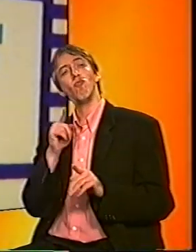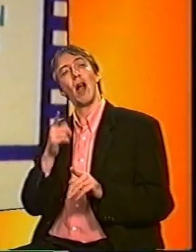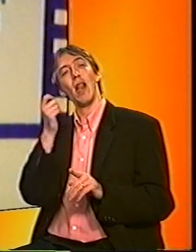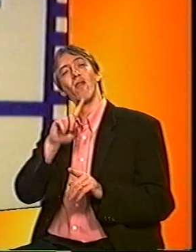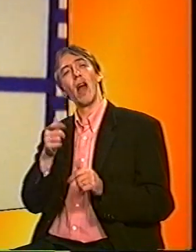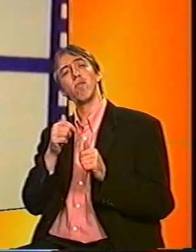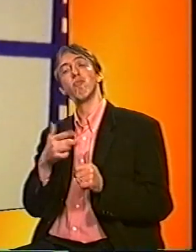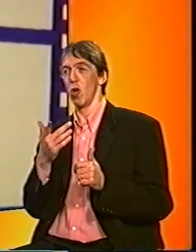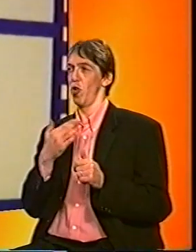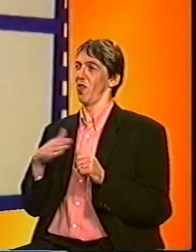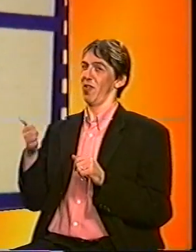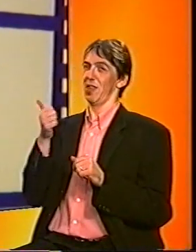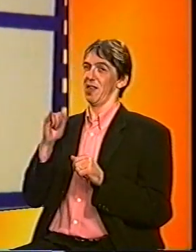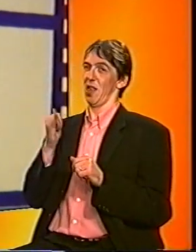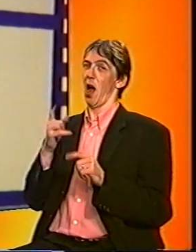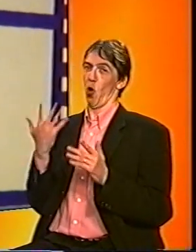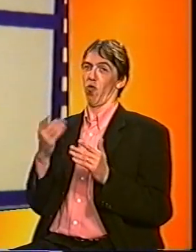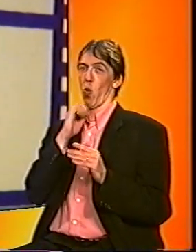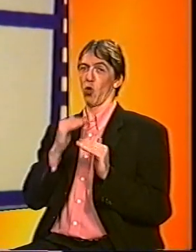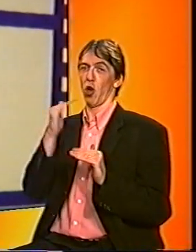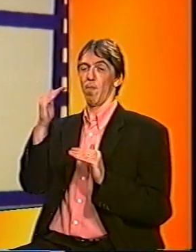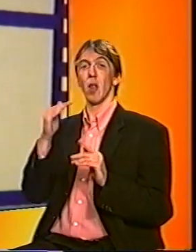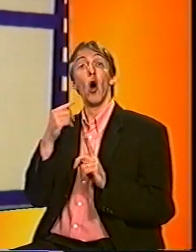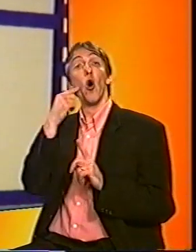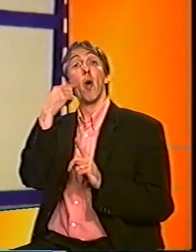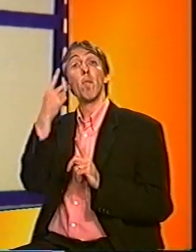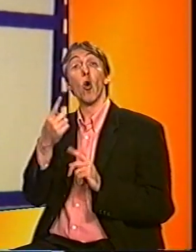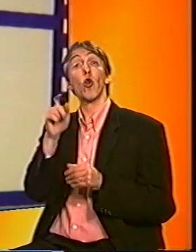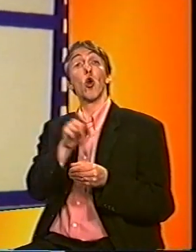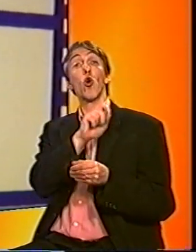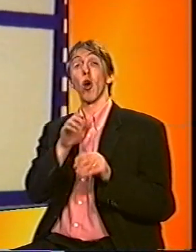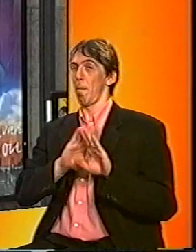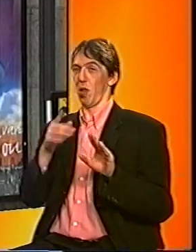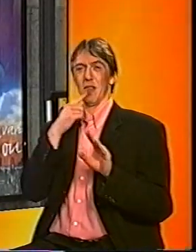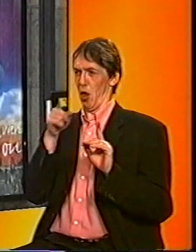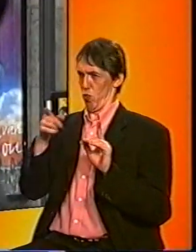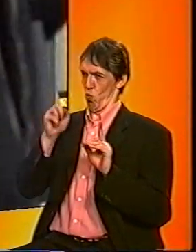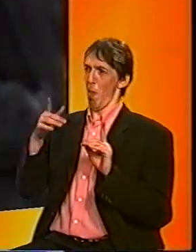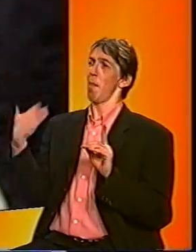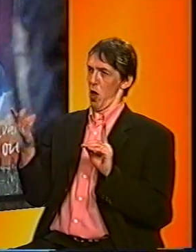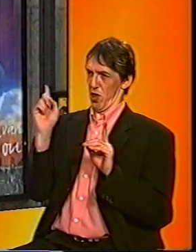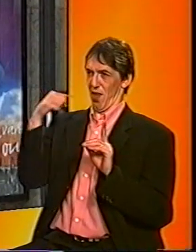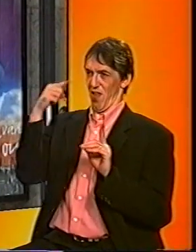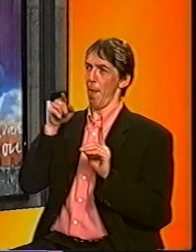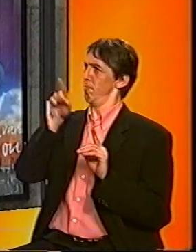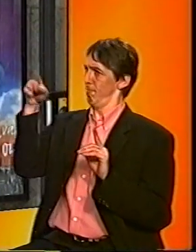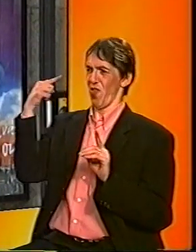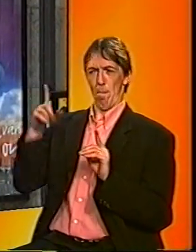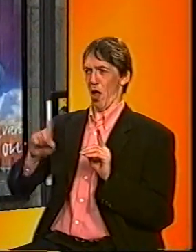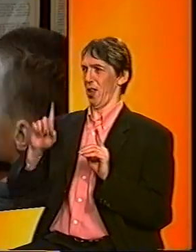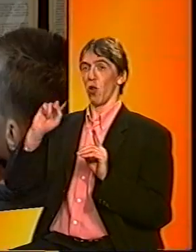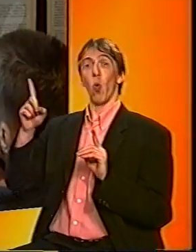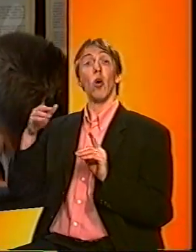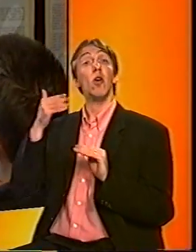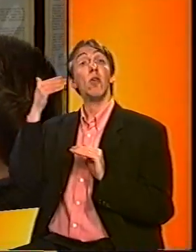Vanaf morgen mogen de filmkeurders niet meer zeggen naar welke film je wel of niet mag. Filmbedrijven mogen dat voortaan zelf beslissen van de